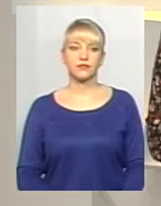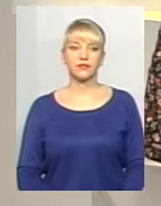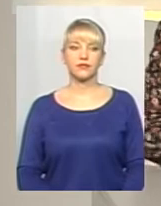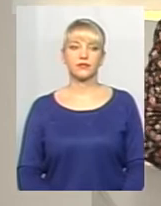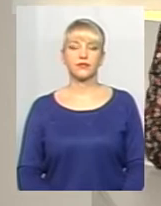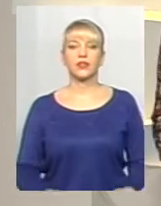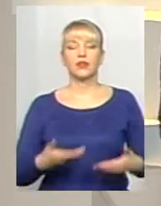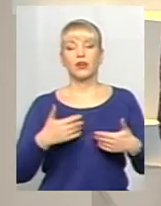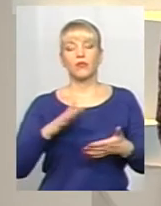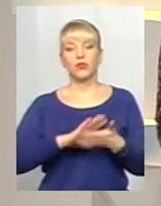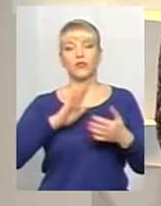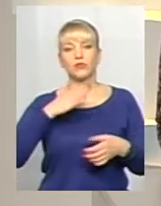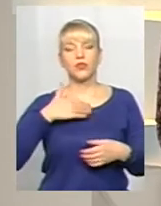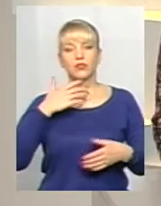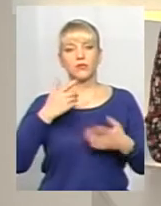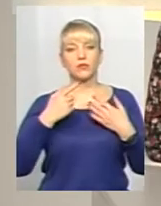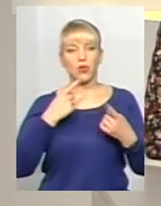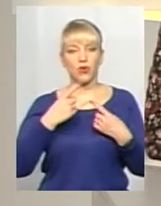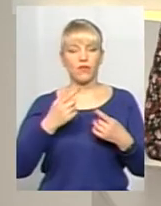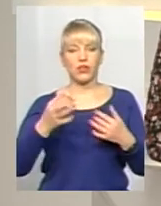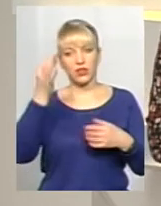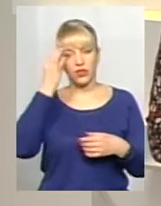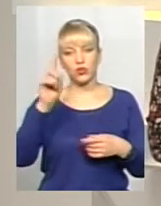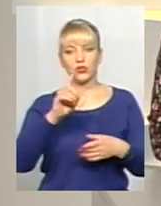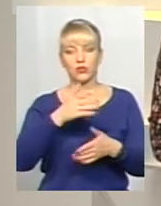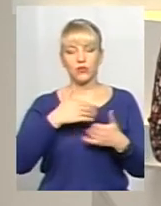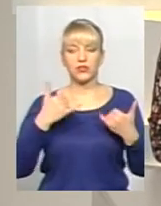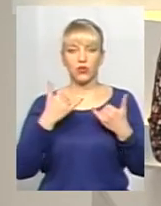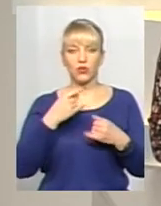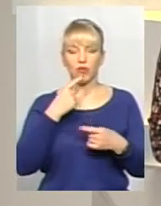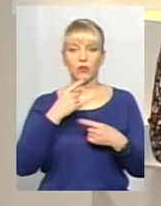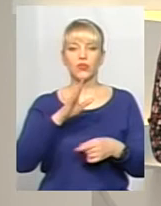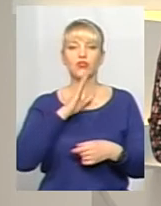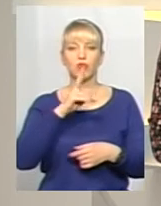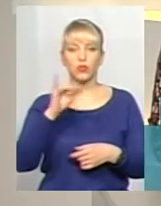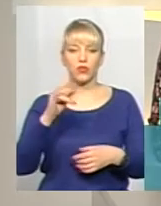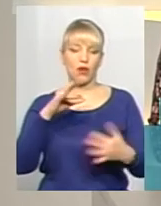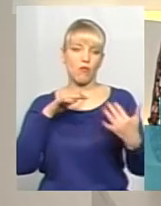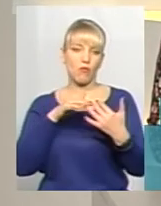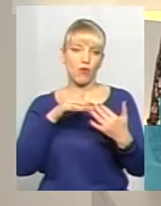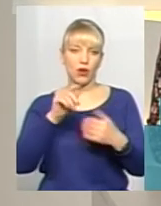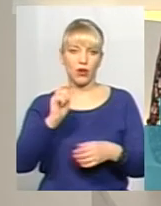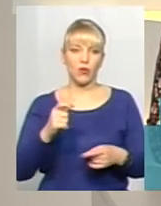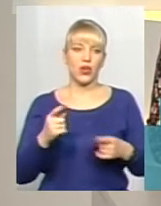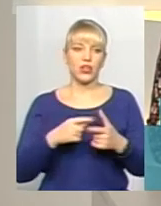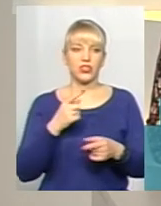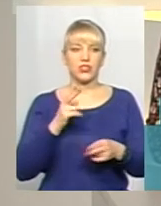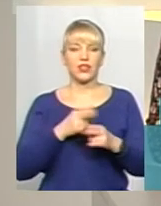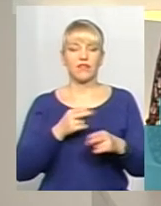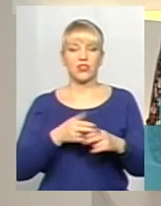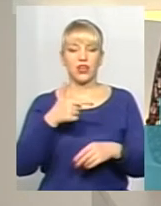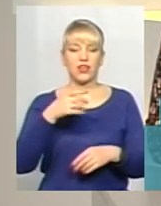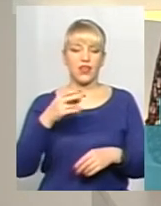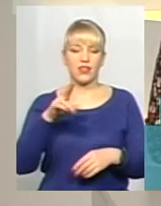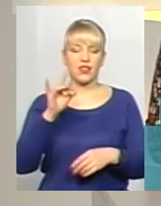Ми продовжуємо наше спілкування. Нагадаю, що сьогодні говоримо про жінку на полі бою, чи заважають гендерні стереотипи.